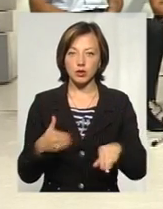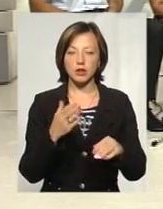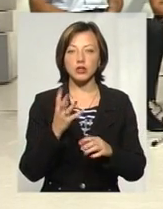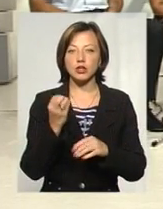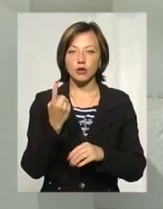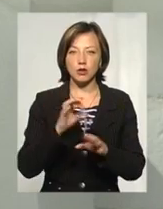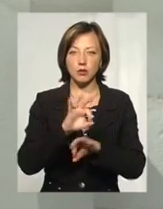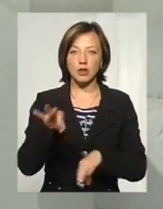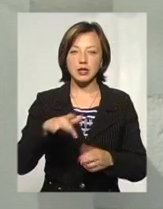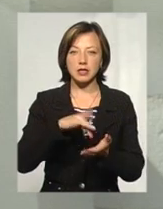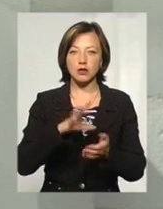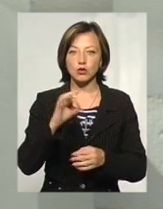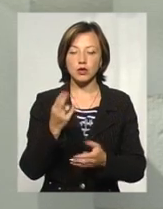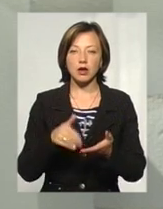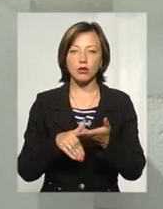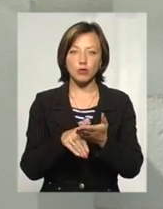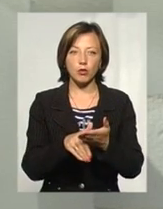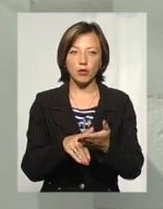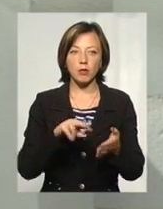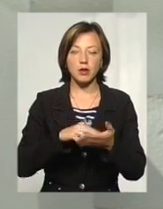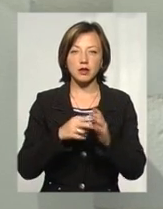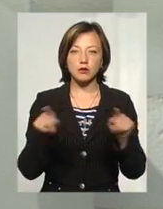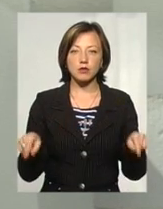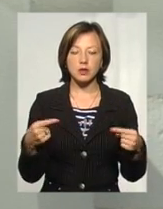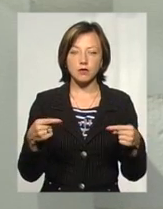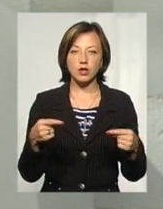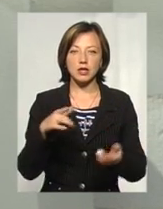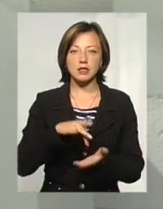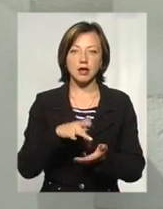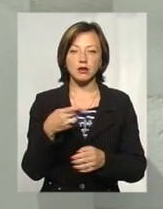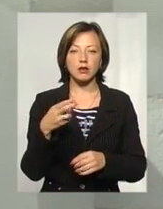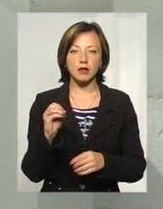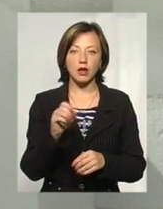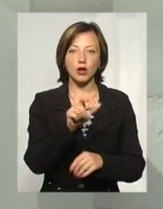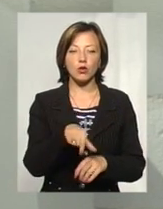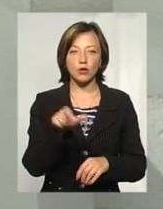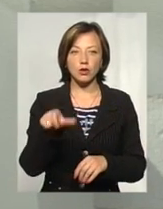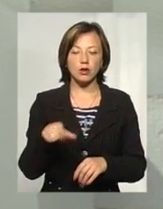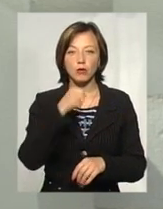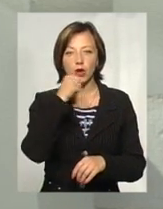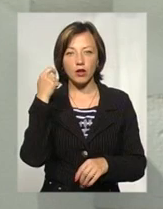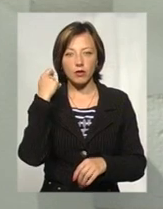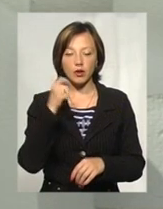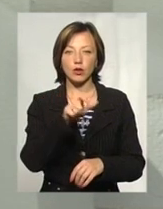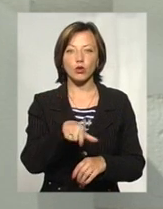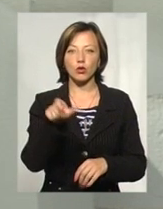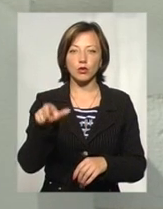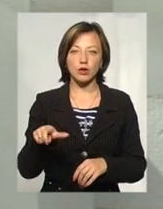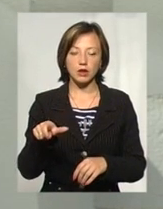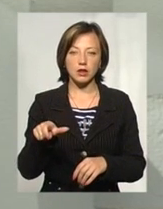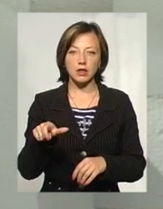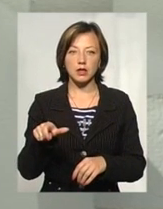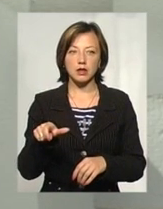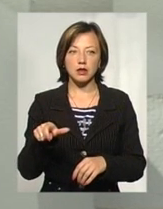– це «Цент соціальної допомоги». Він передбачає створення центру, де люди і похилого віку, і люди з,